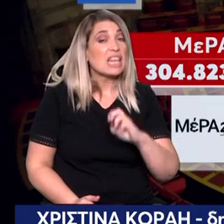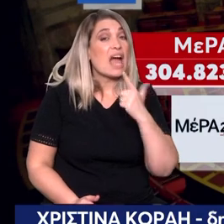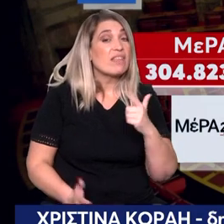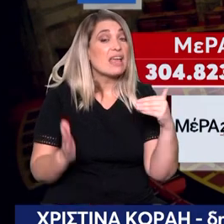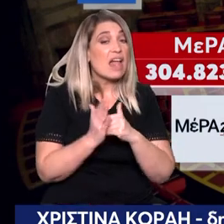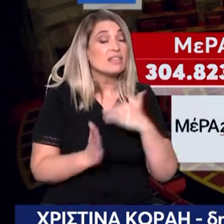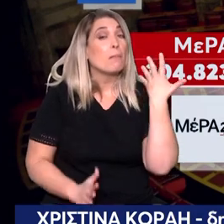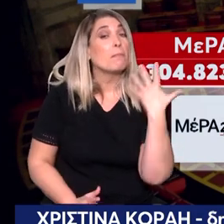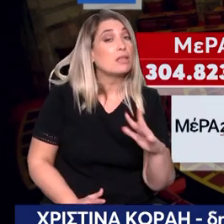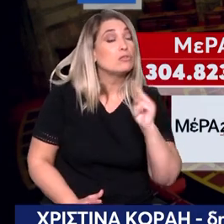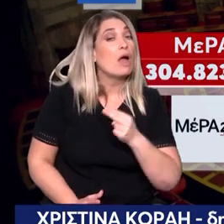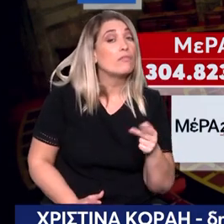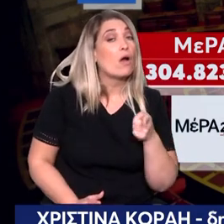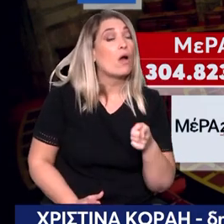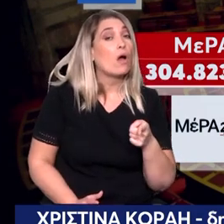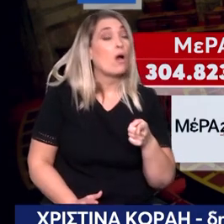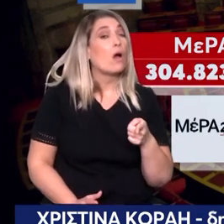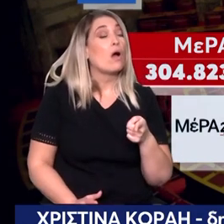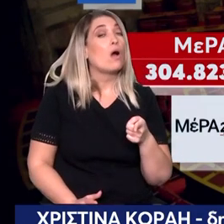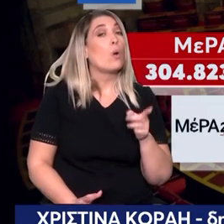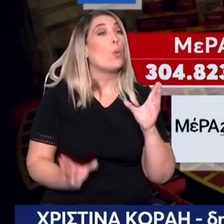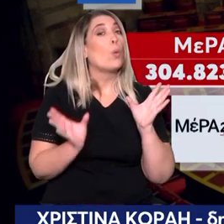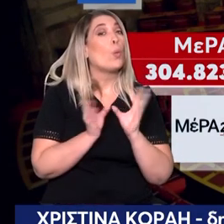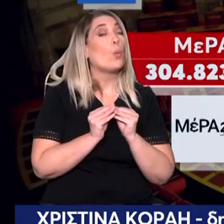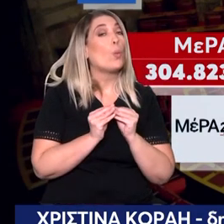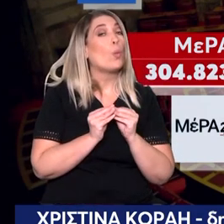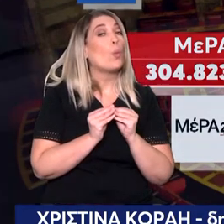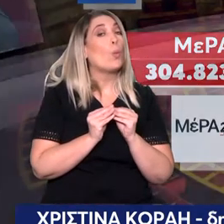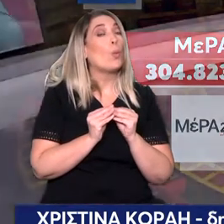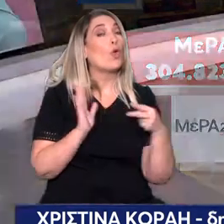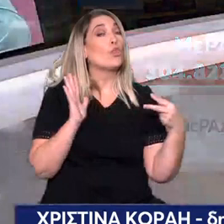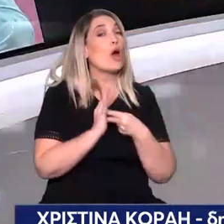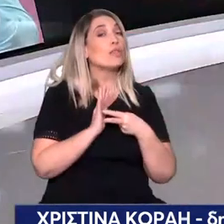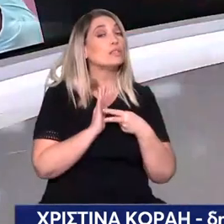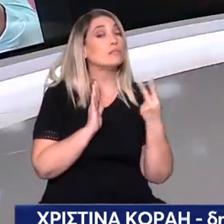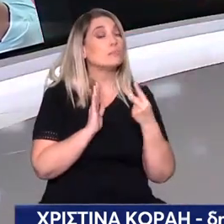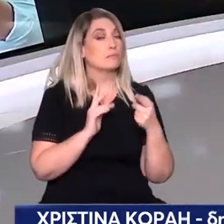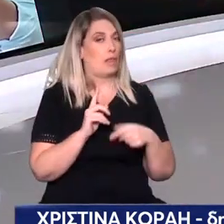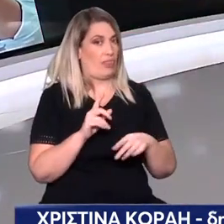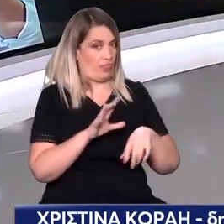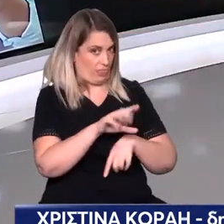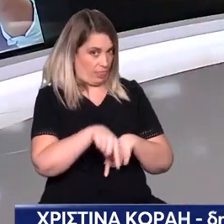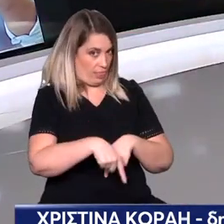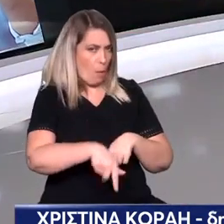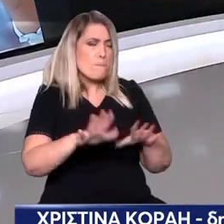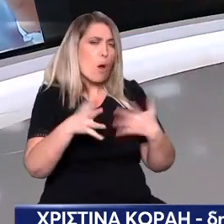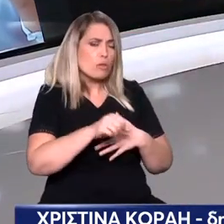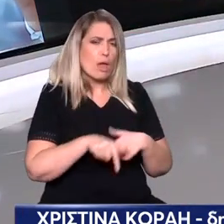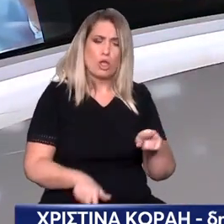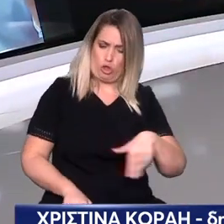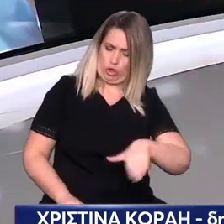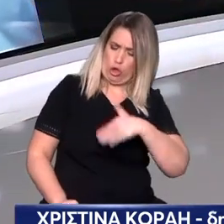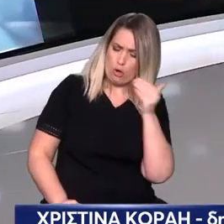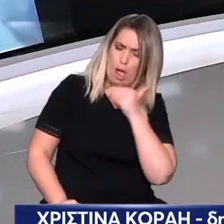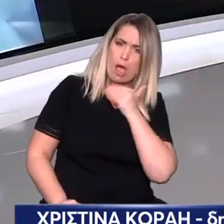ευρώ Αυτά είναι μόνο για το 2.000 ευρώ Πότε θα τα πάρουν τα κόμματα αυτά τα χρήματα? Άμεσα θα